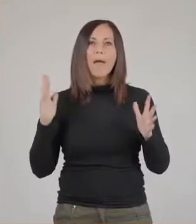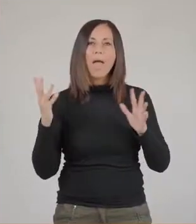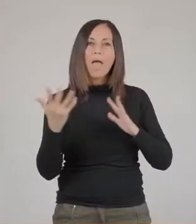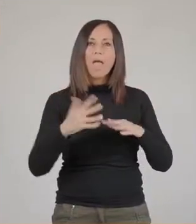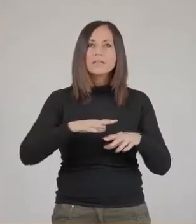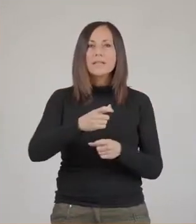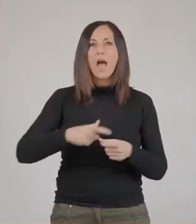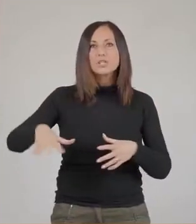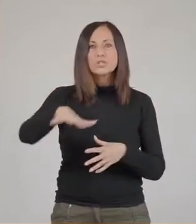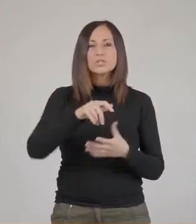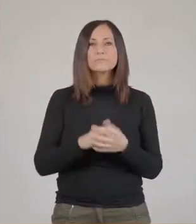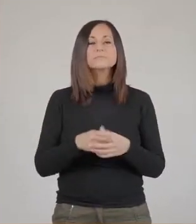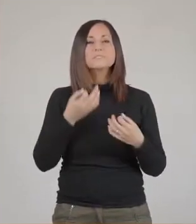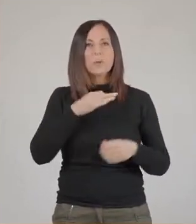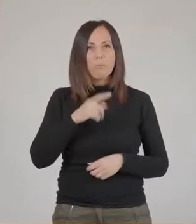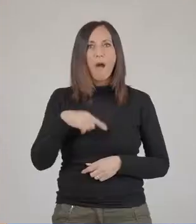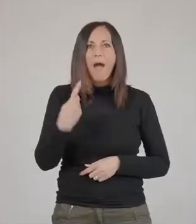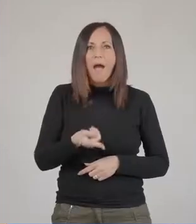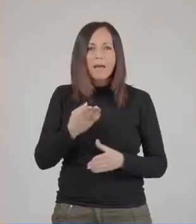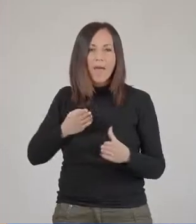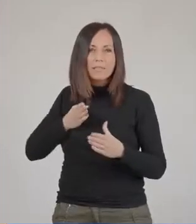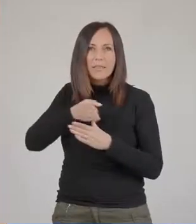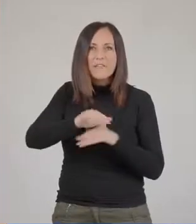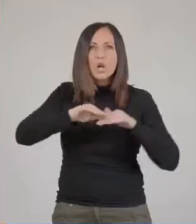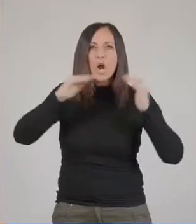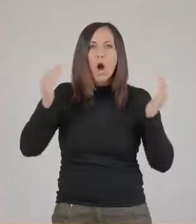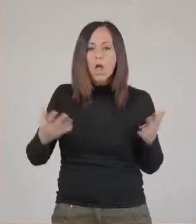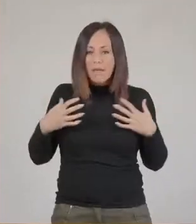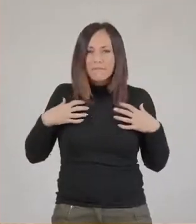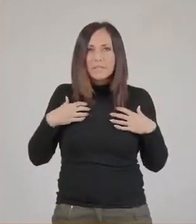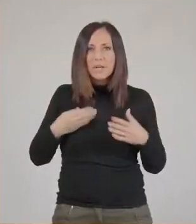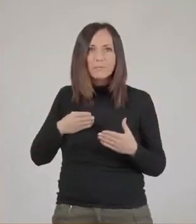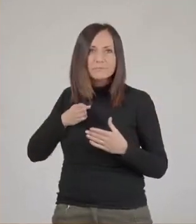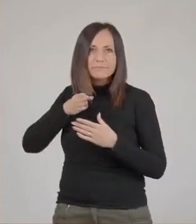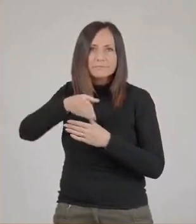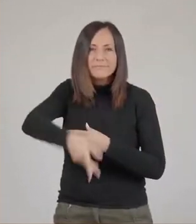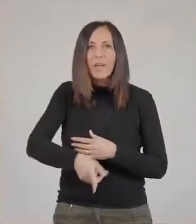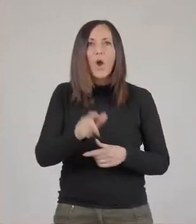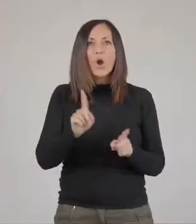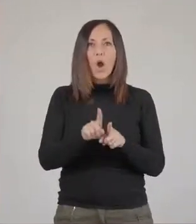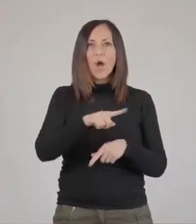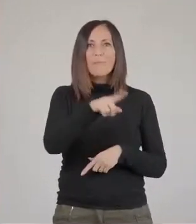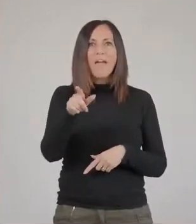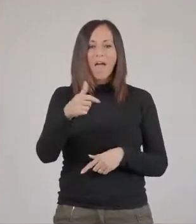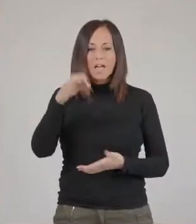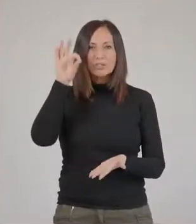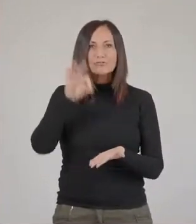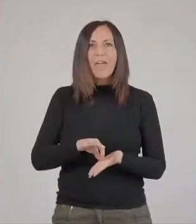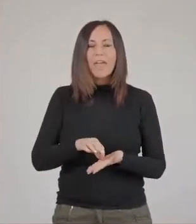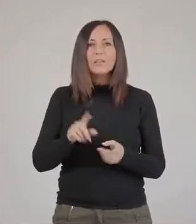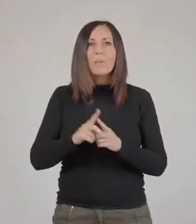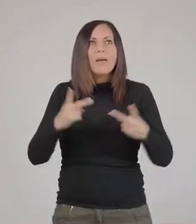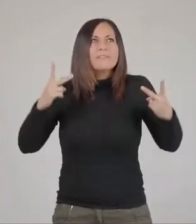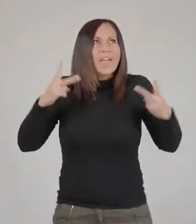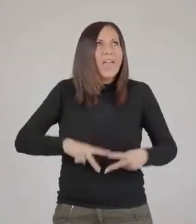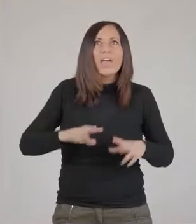intorno a noi. È possibile attraversare fisicamente ad esempio una grotta esserne al centro come se fosse